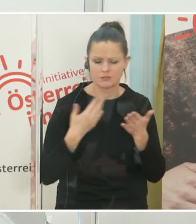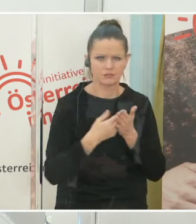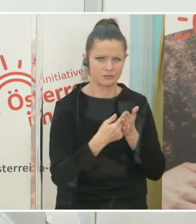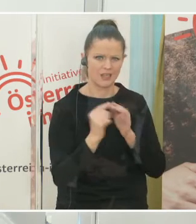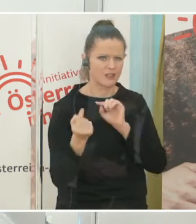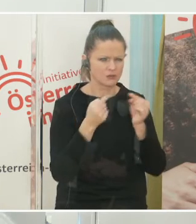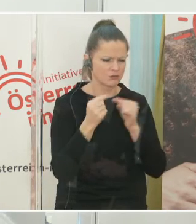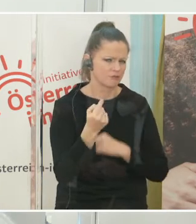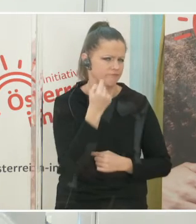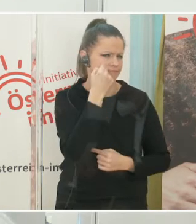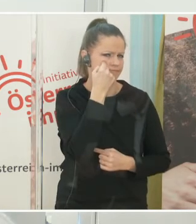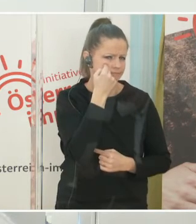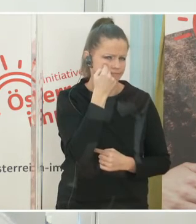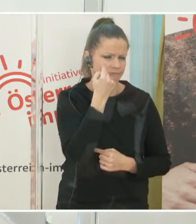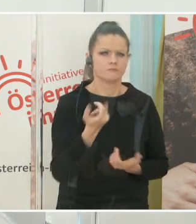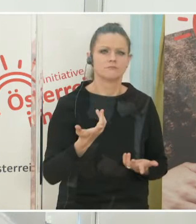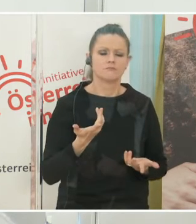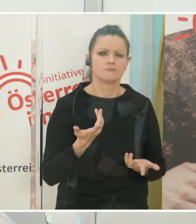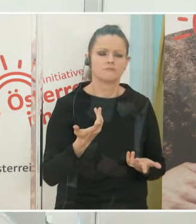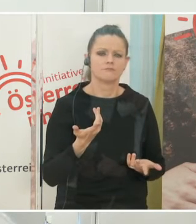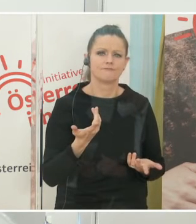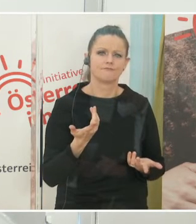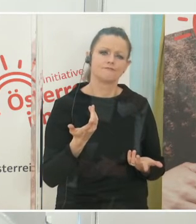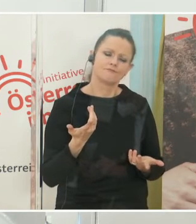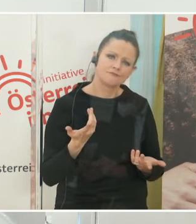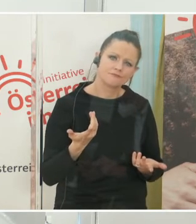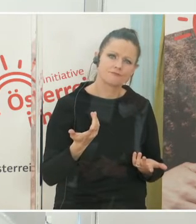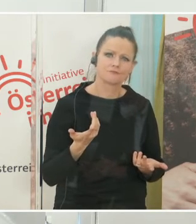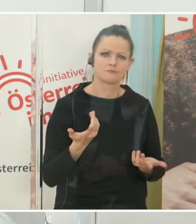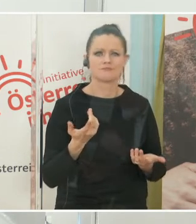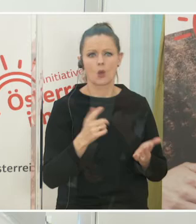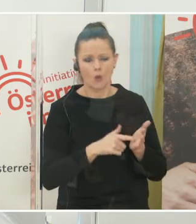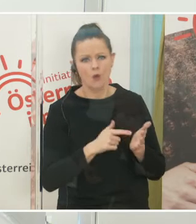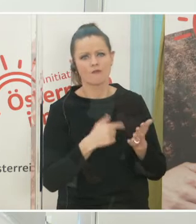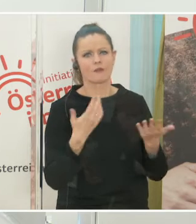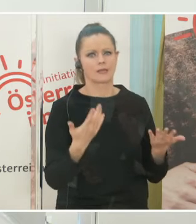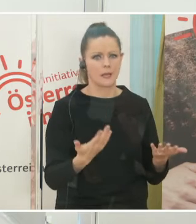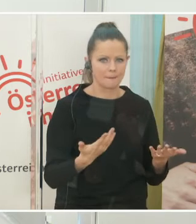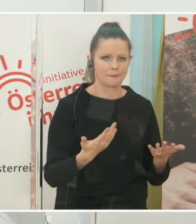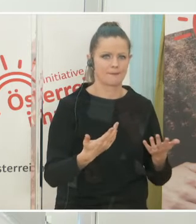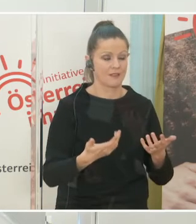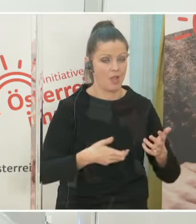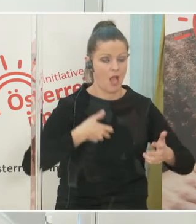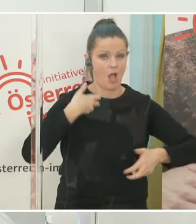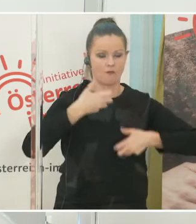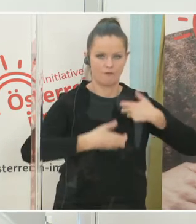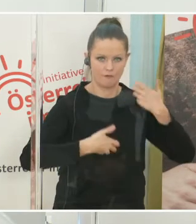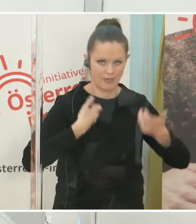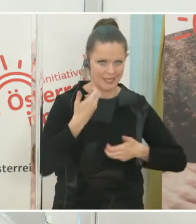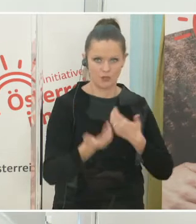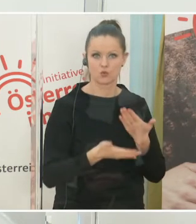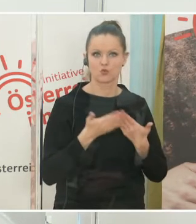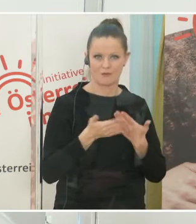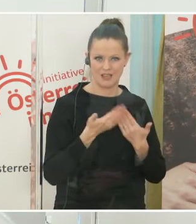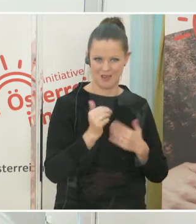sehr auch immer wieder zu großen Aufregungen geführt haben. Das eine ist die